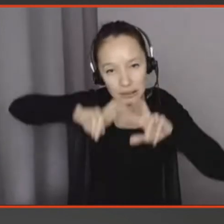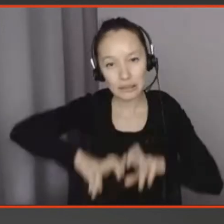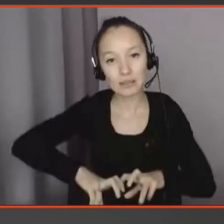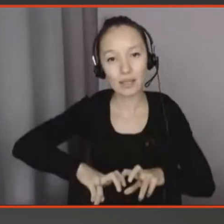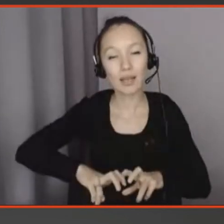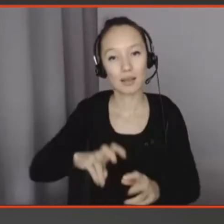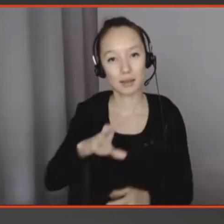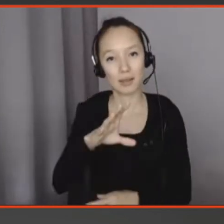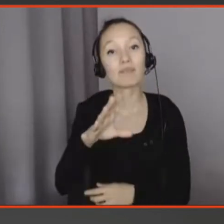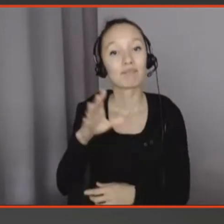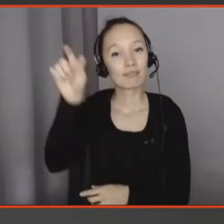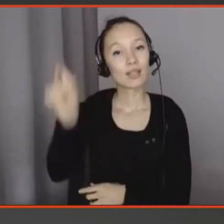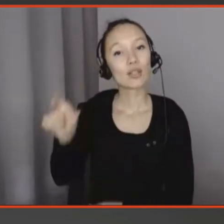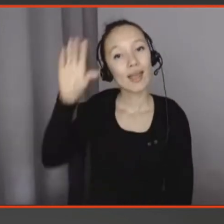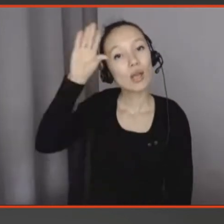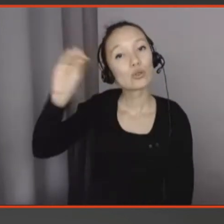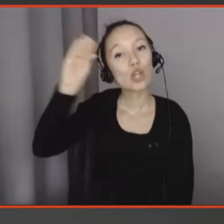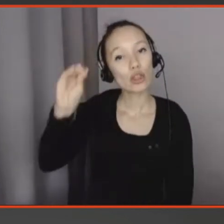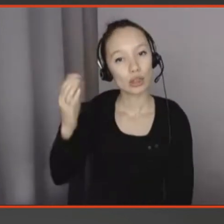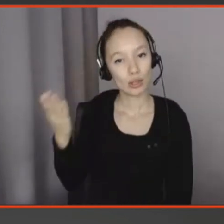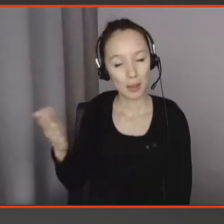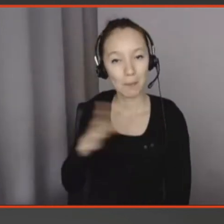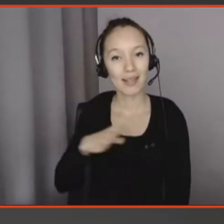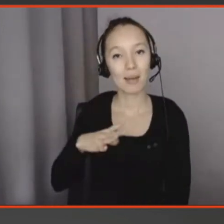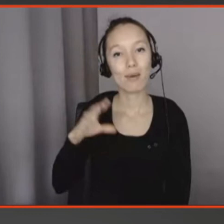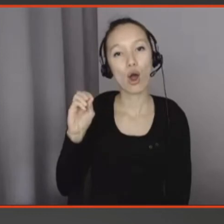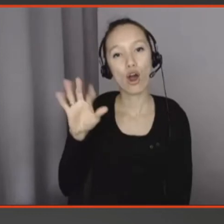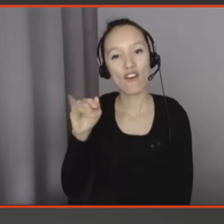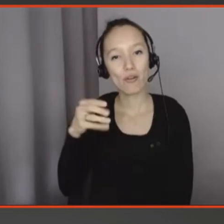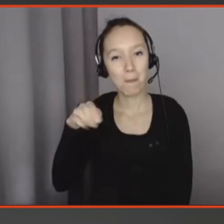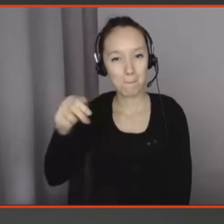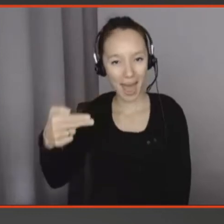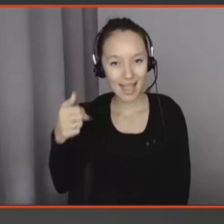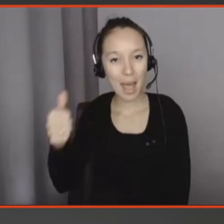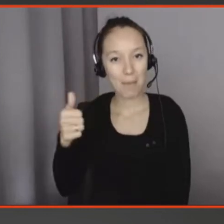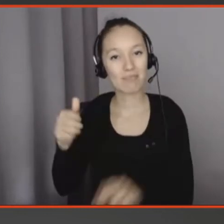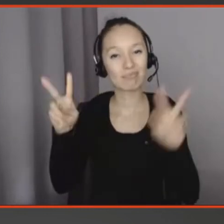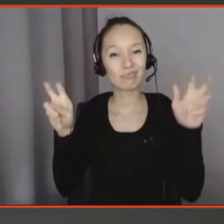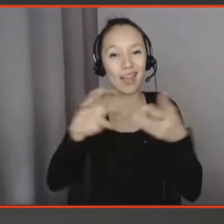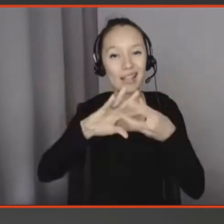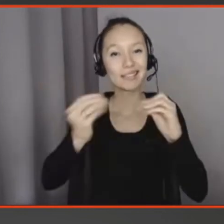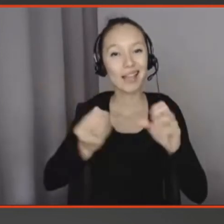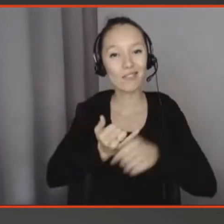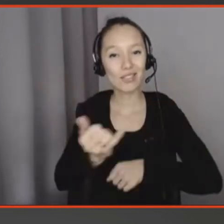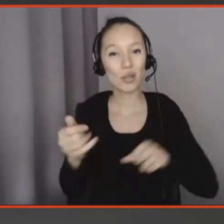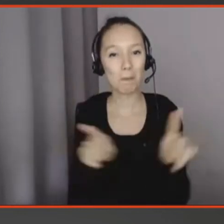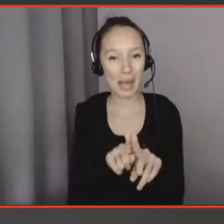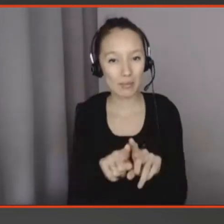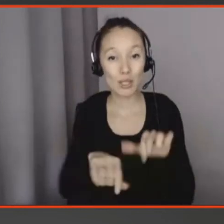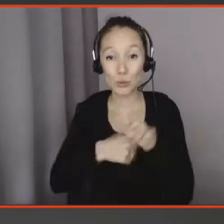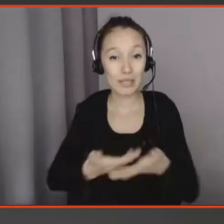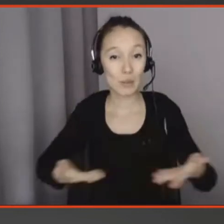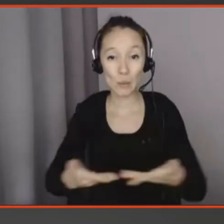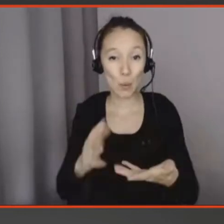à Eindhoven qui a déployé une design fiction mais sous forme d'une situation complète et sur le thème de la